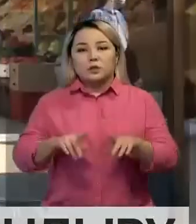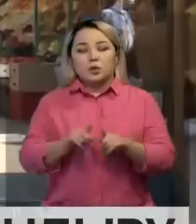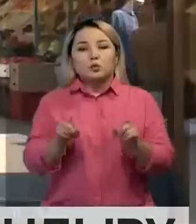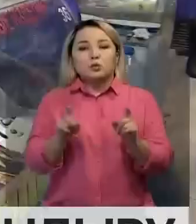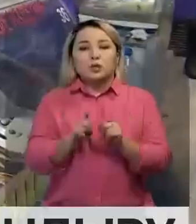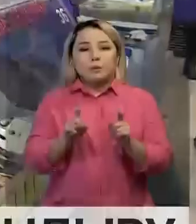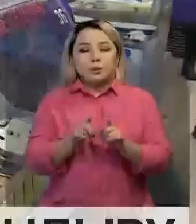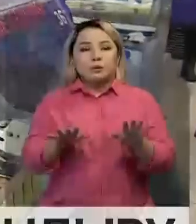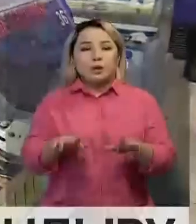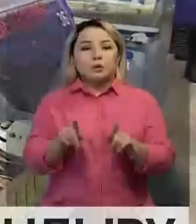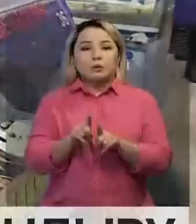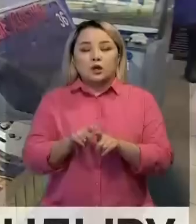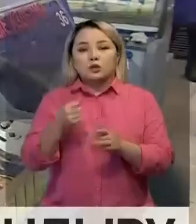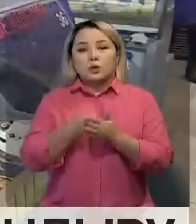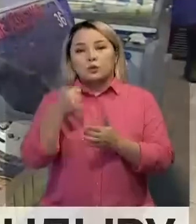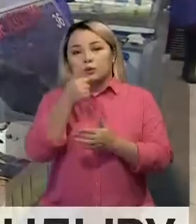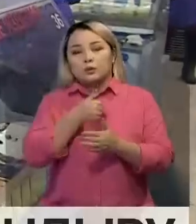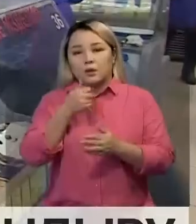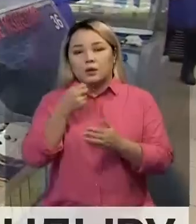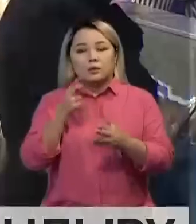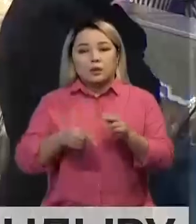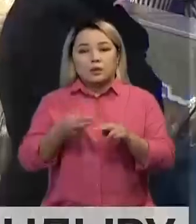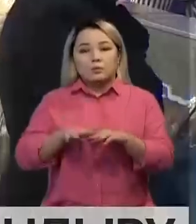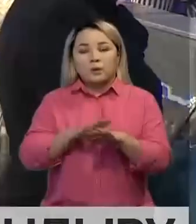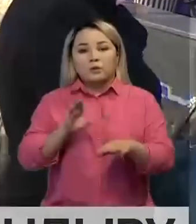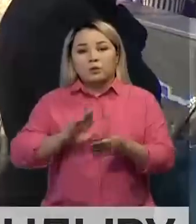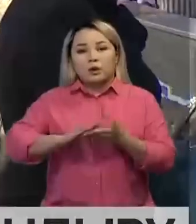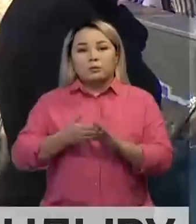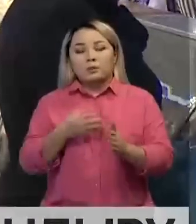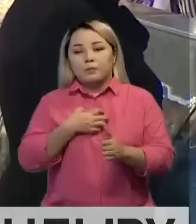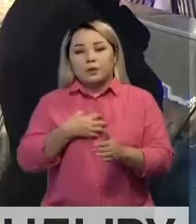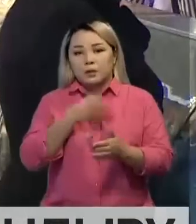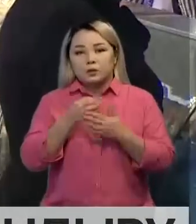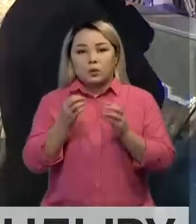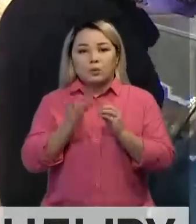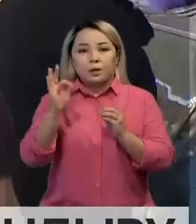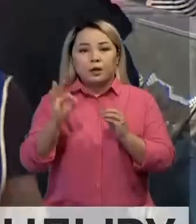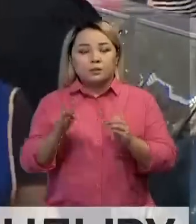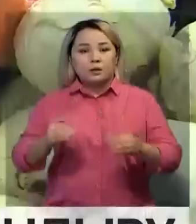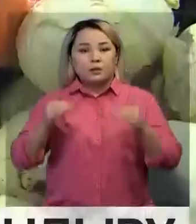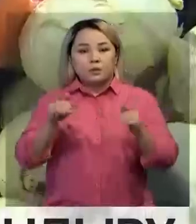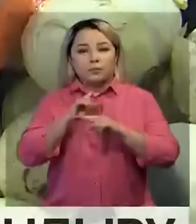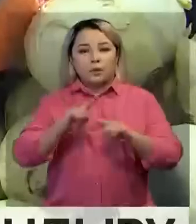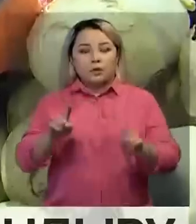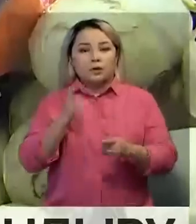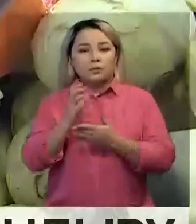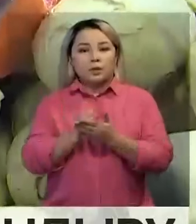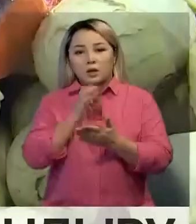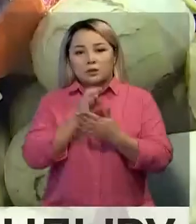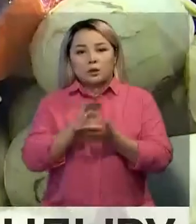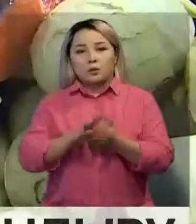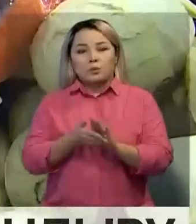супермаркеттермен жыл соңына дейін. Әлеметтік маңыз бар өнімдердің сауда үстемесін 10%-тен аспайтын бөлшерде сақтау туралы